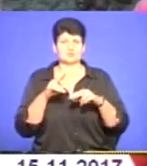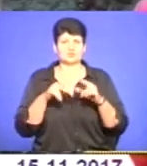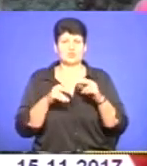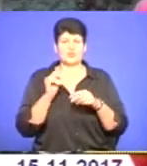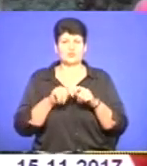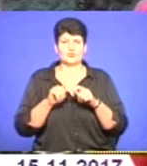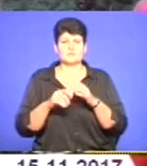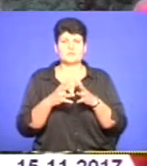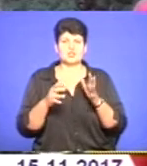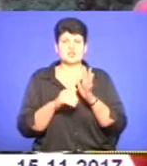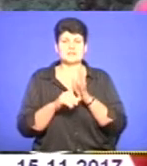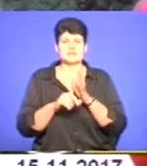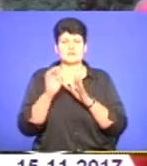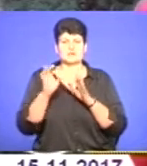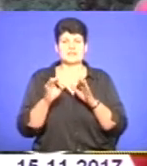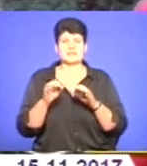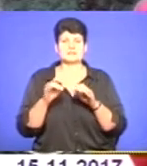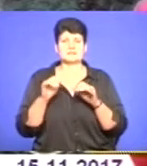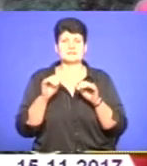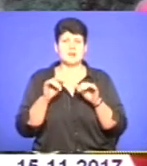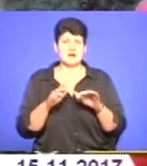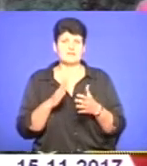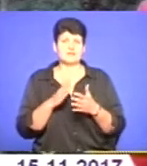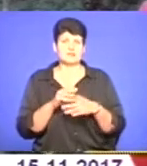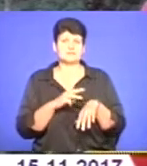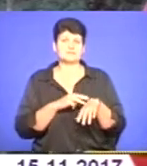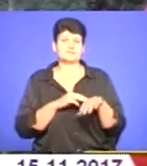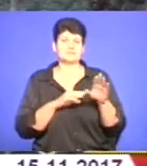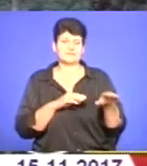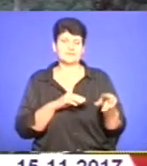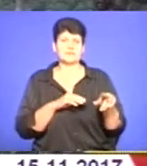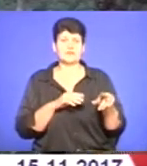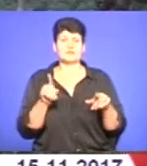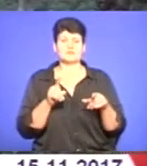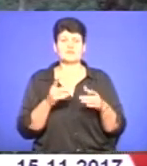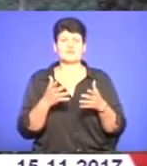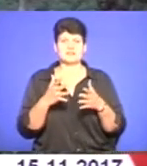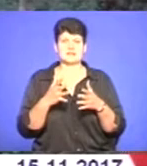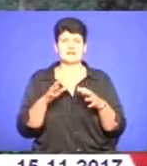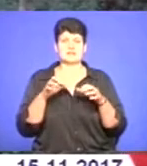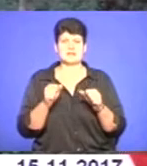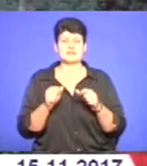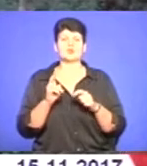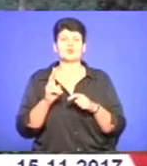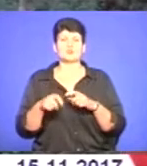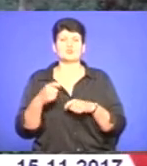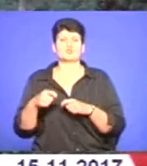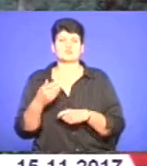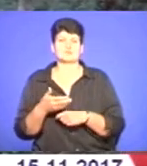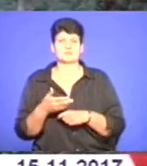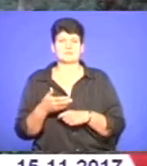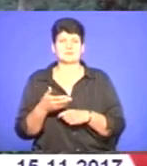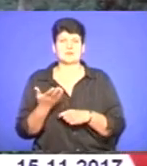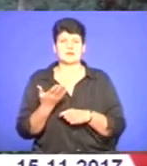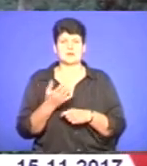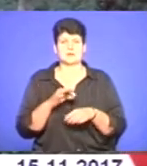60% всіх справ перебувають в правоохоронних органах, щоб визнати власника правопорушення, яке